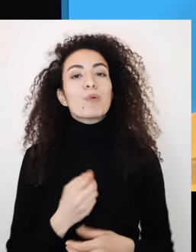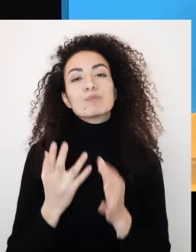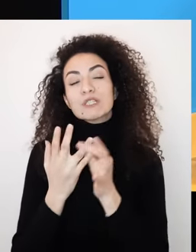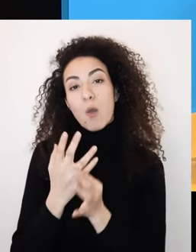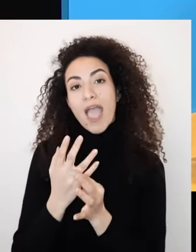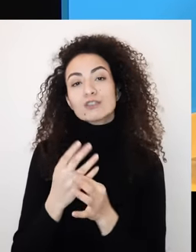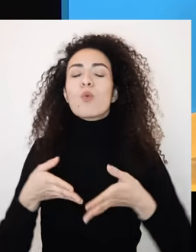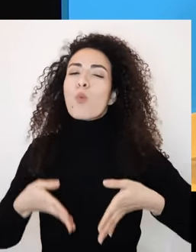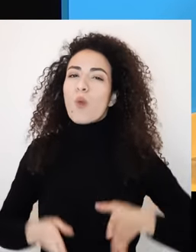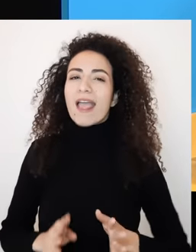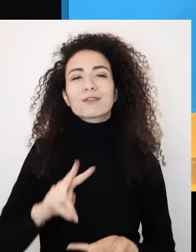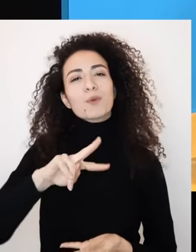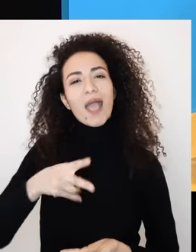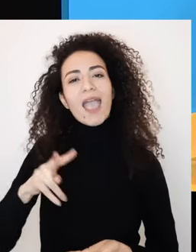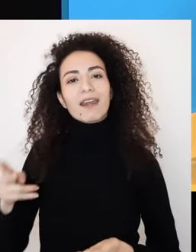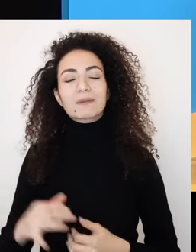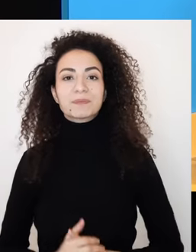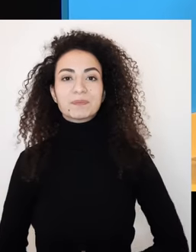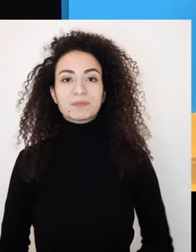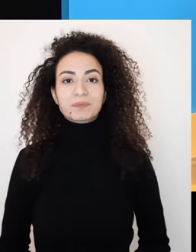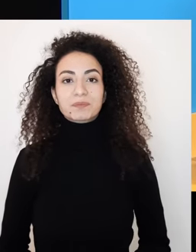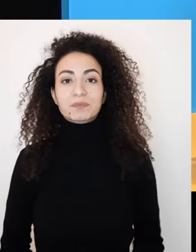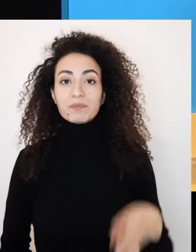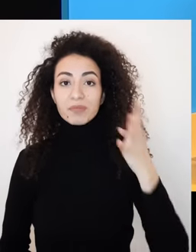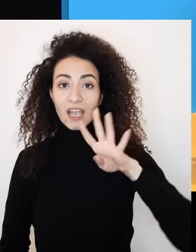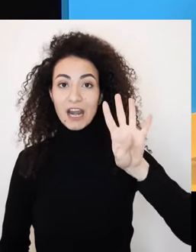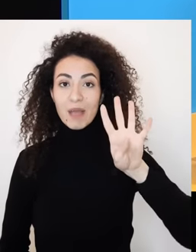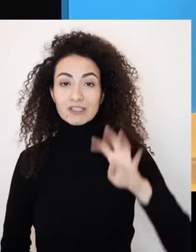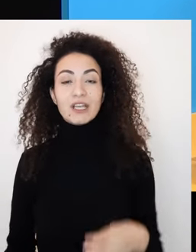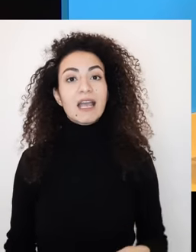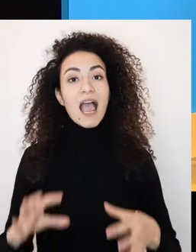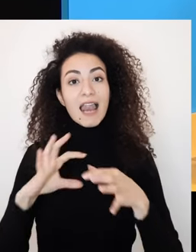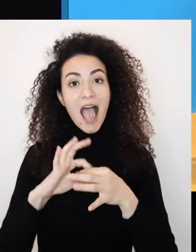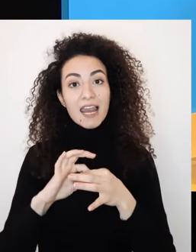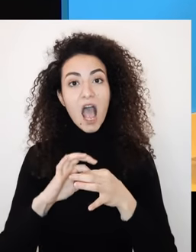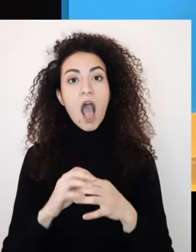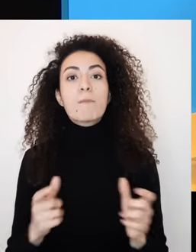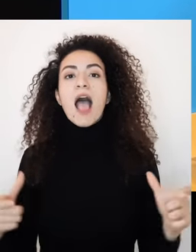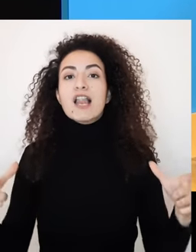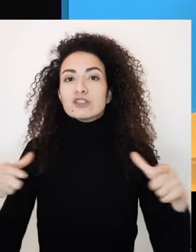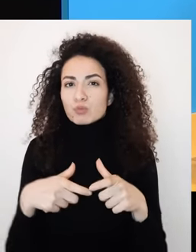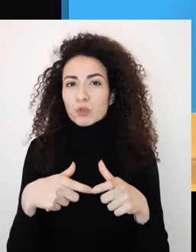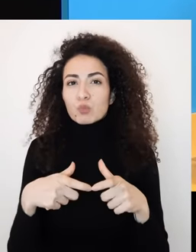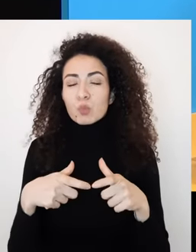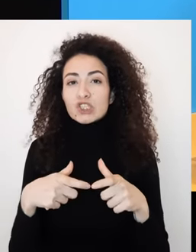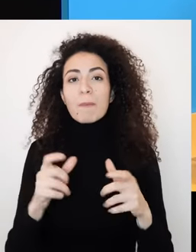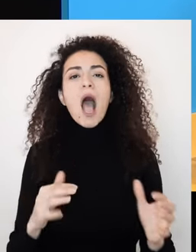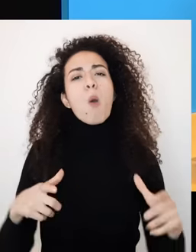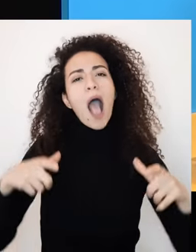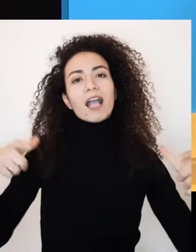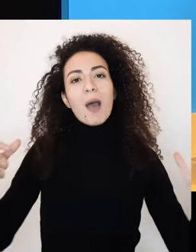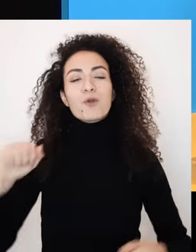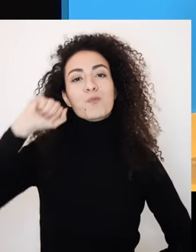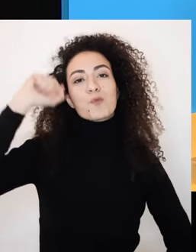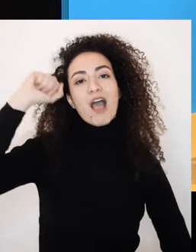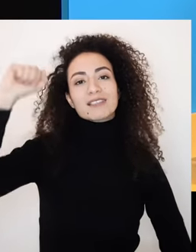والحق بالصحة الإنجابية والعلاقات الحميمة رابعاً العلاقة مع الجماعة الأوسع من خلال